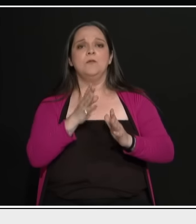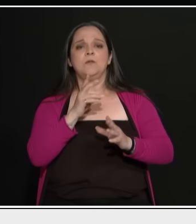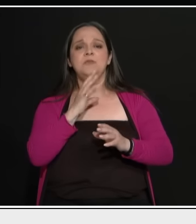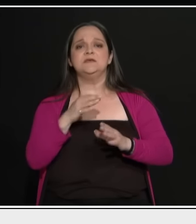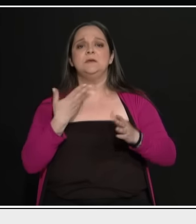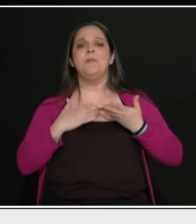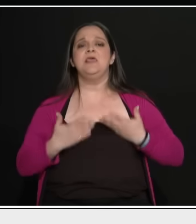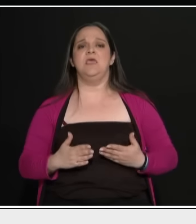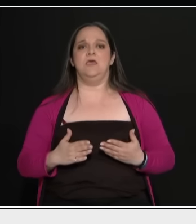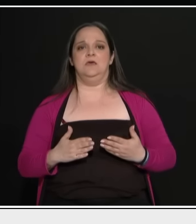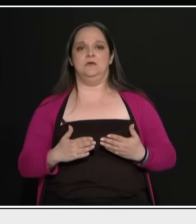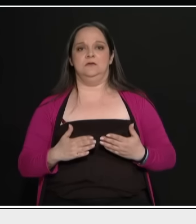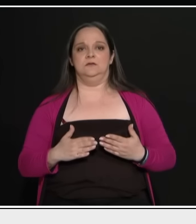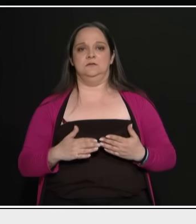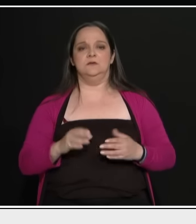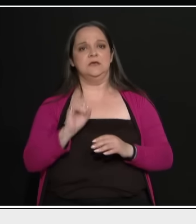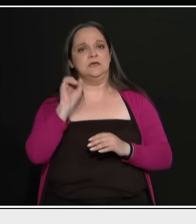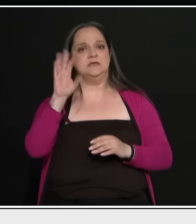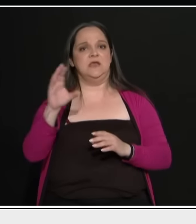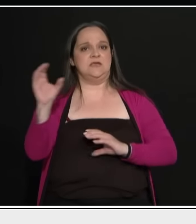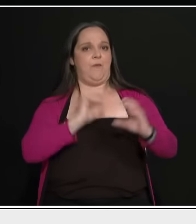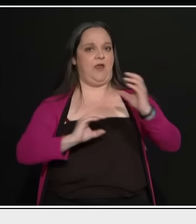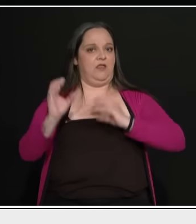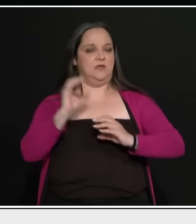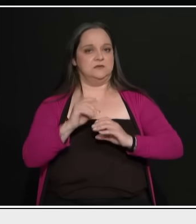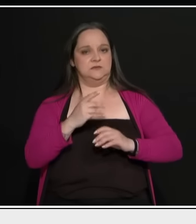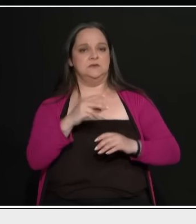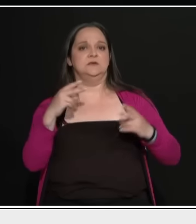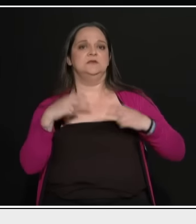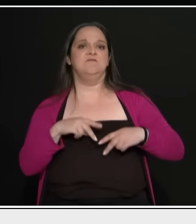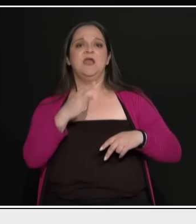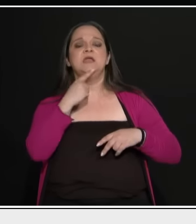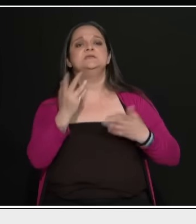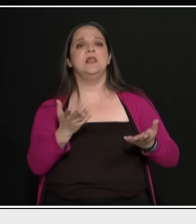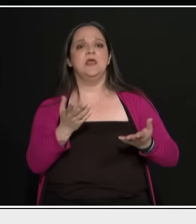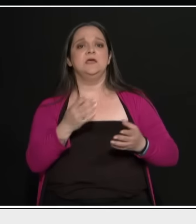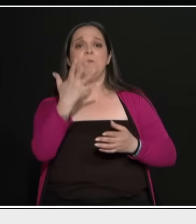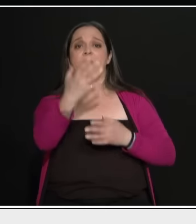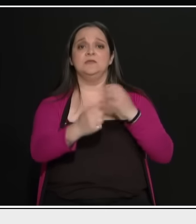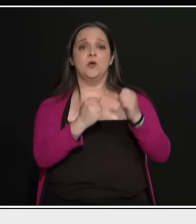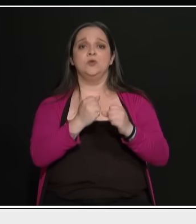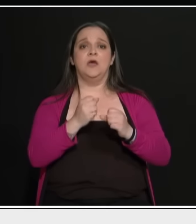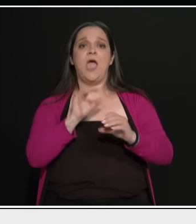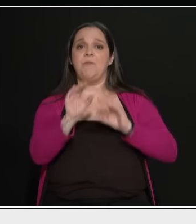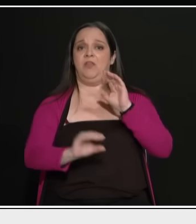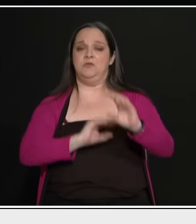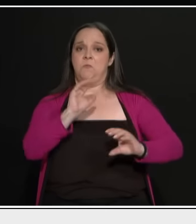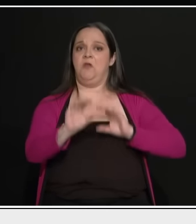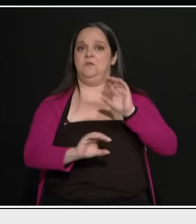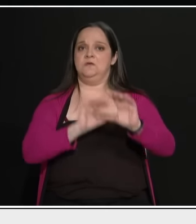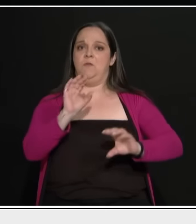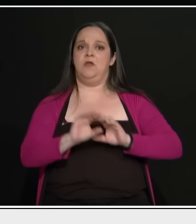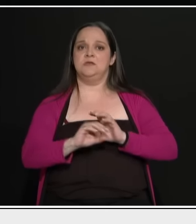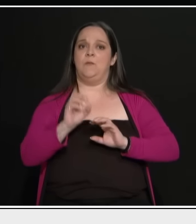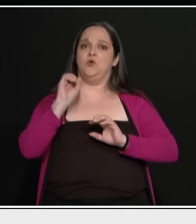ξένοι σε επενδύσεις. Λέει η κυβέρνηση πέντε χρόνια ότι έρχονται επενδύσεις. Έρχονται επενδύσεις. Διαβάζω στα IFM10. Έρχονται